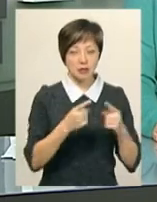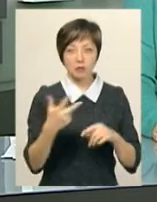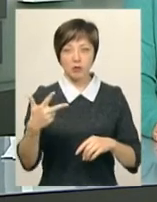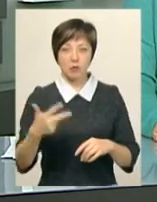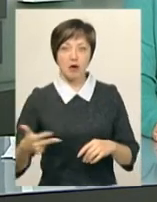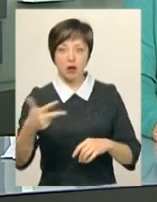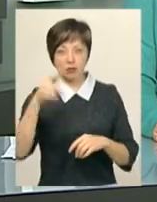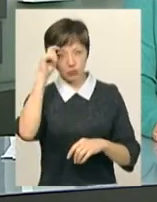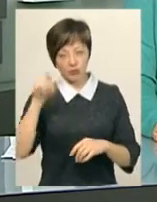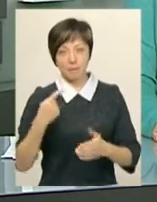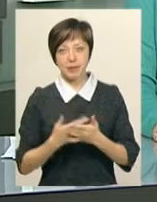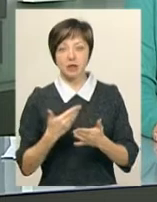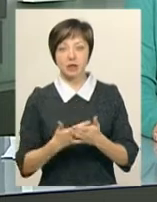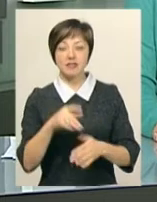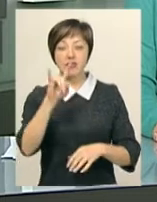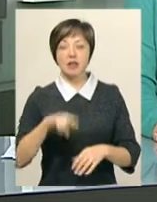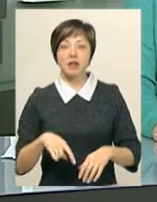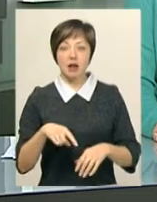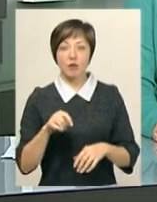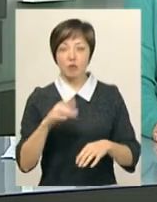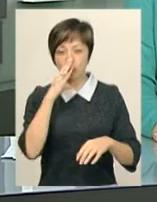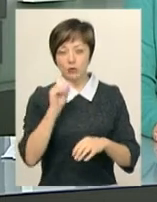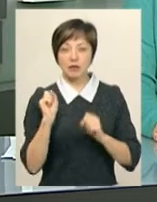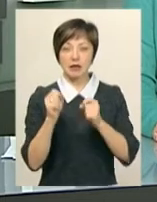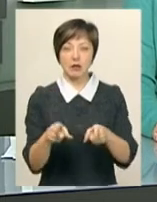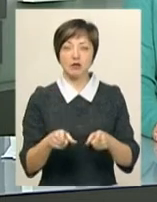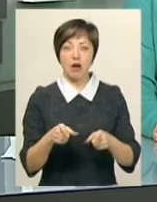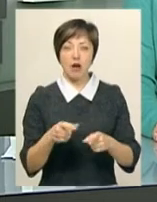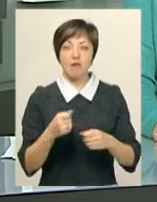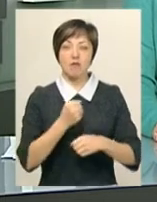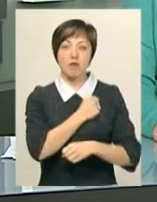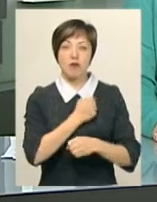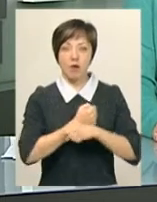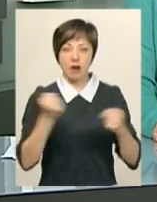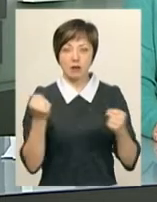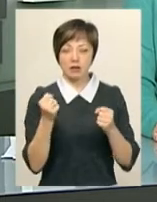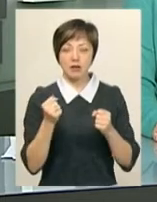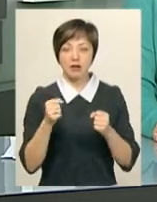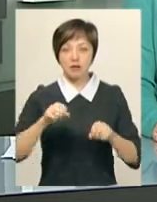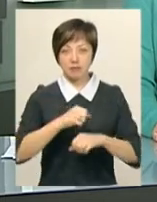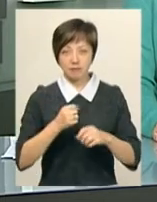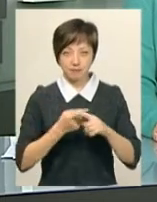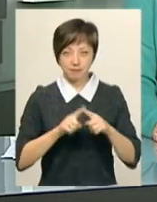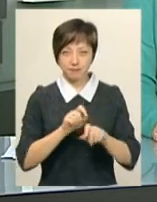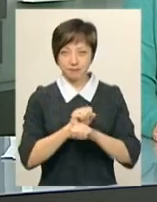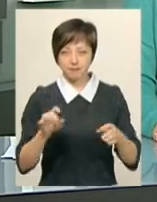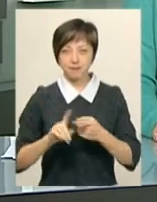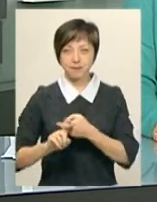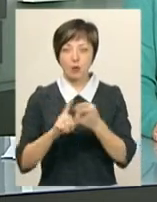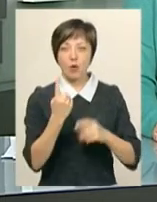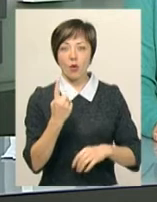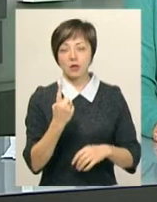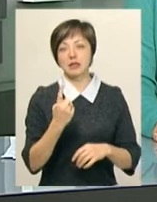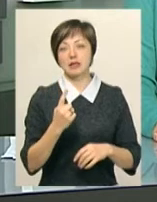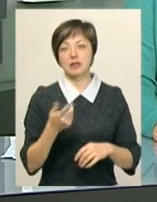чоловіками. Підозрюваний з вікна власного буса кинув в їх напрямку бойову гранату. Вона впала у рів, де й вибухнула. В результаті чого один